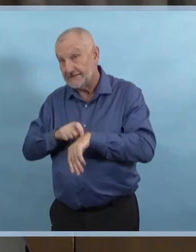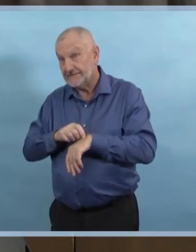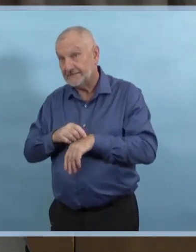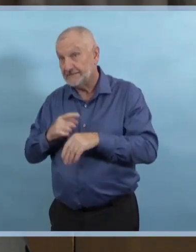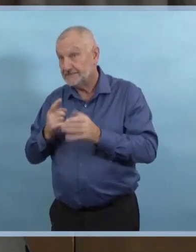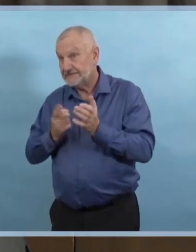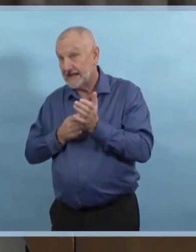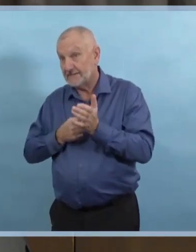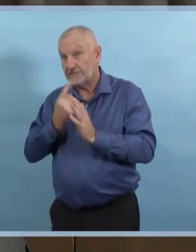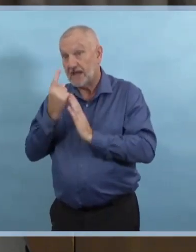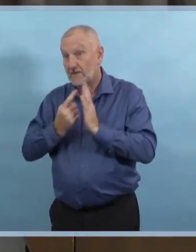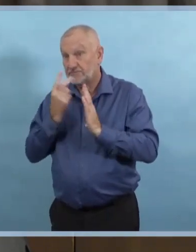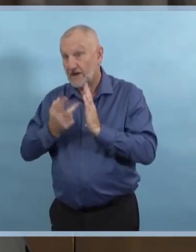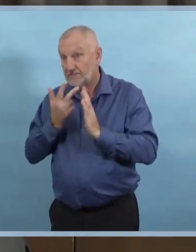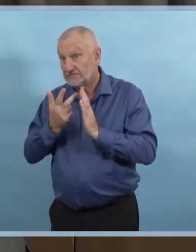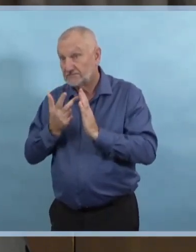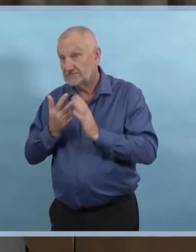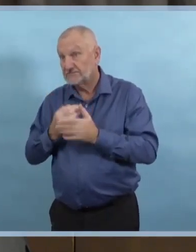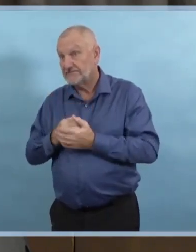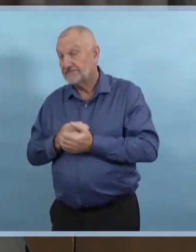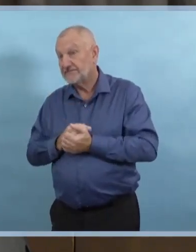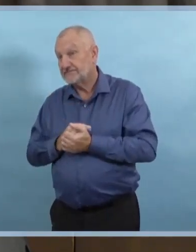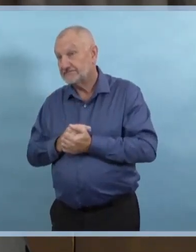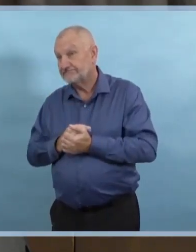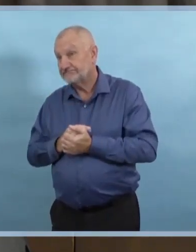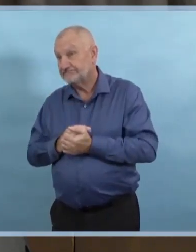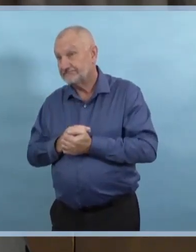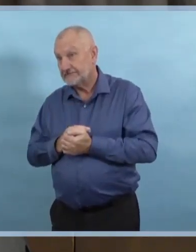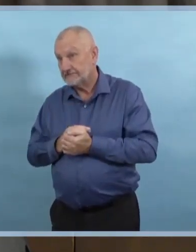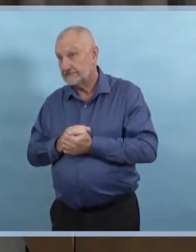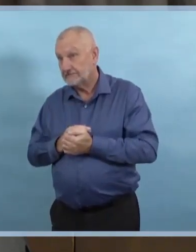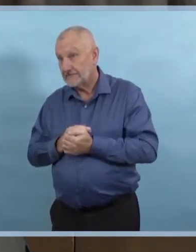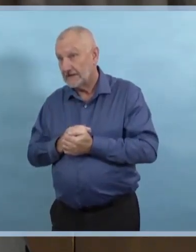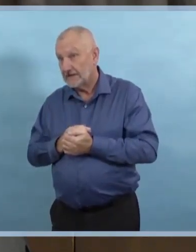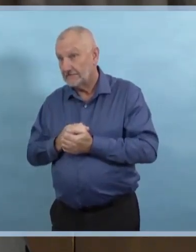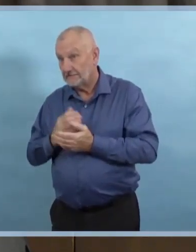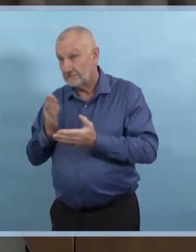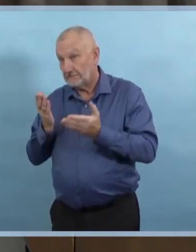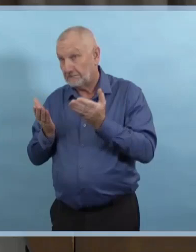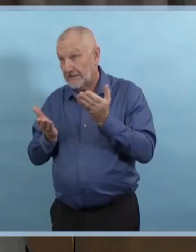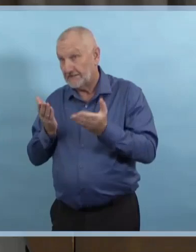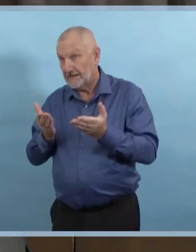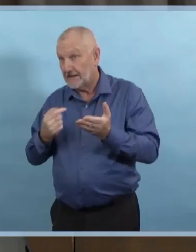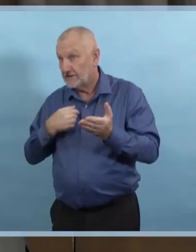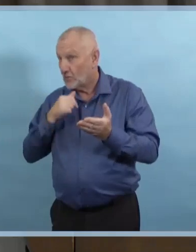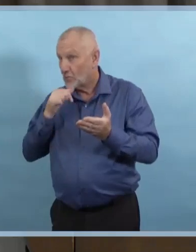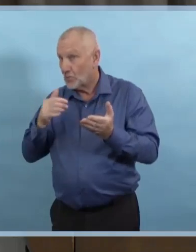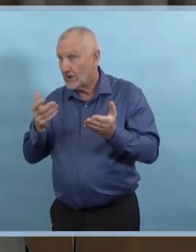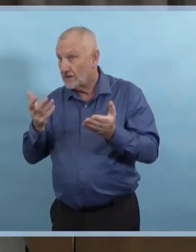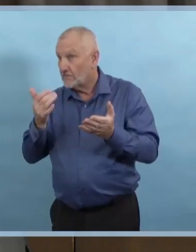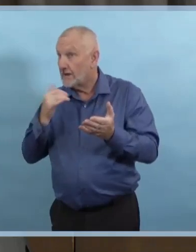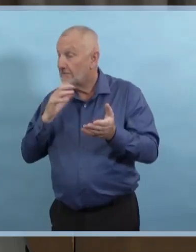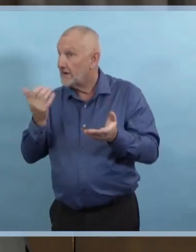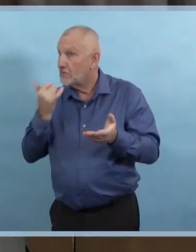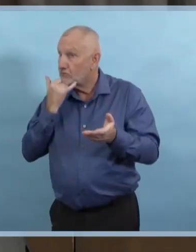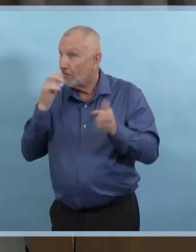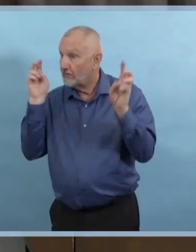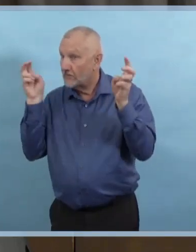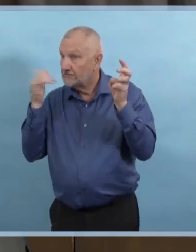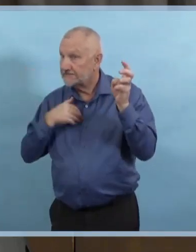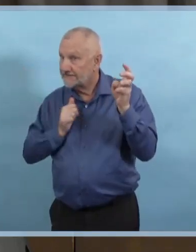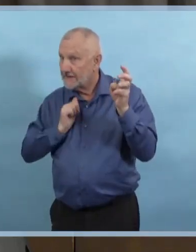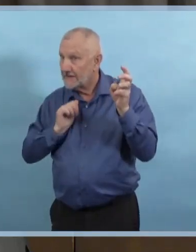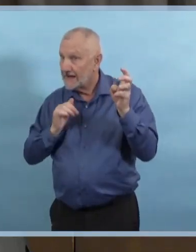vais peut-être vérifier ça avant de donner des mauvais renseignements. Mais ça peut ajouter un certain temps au délai de traitement